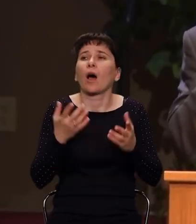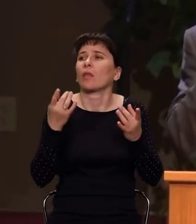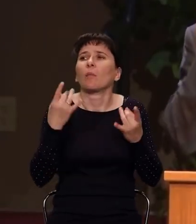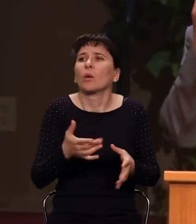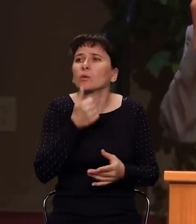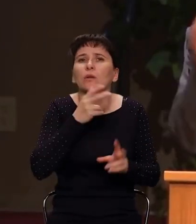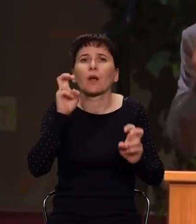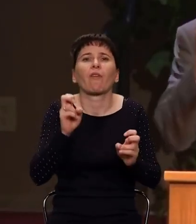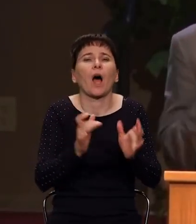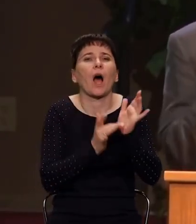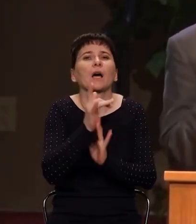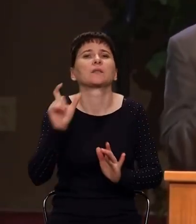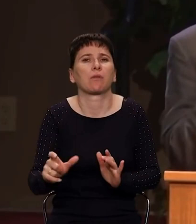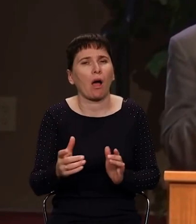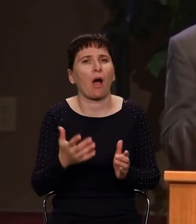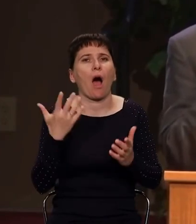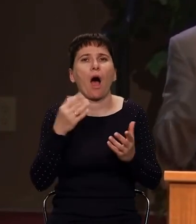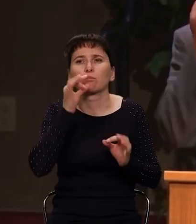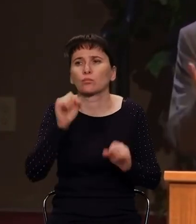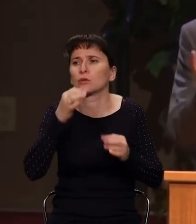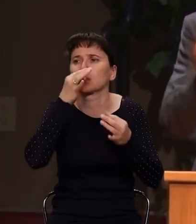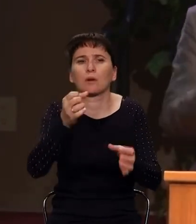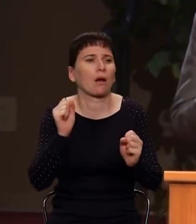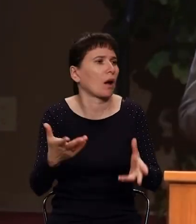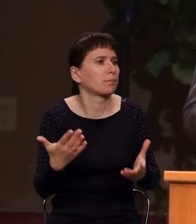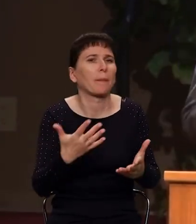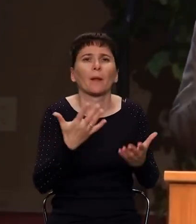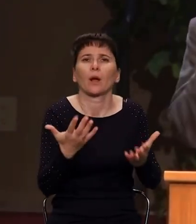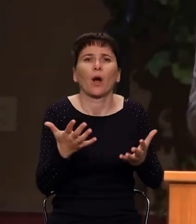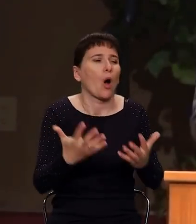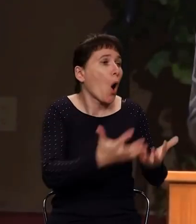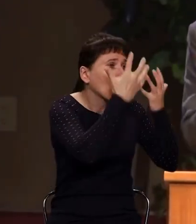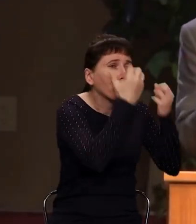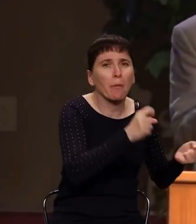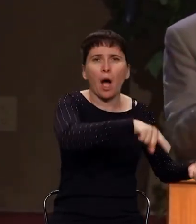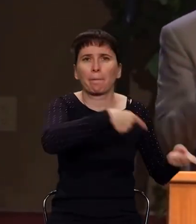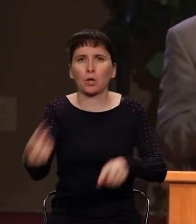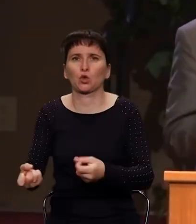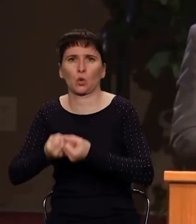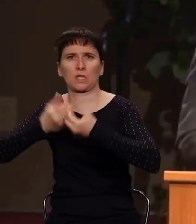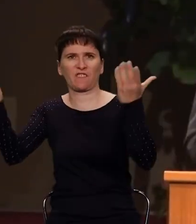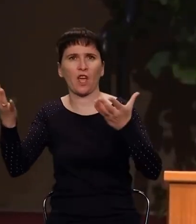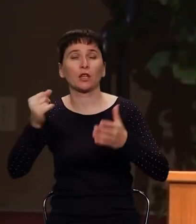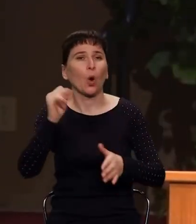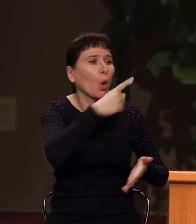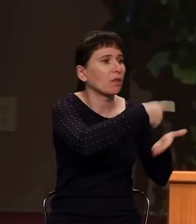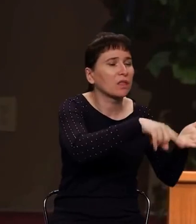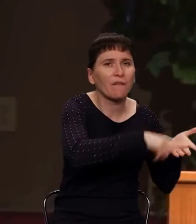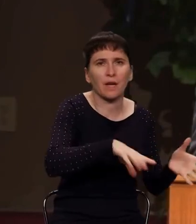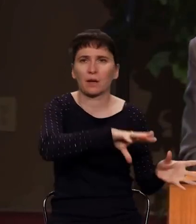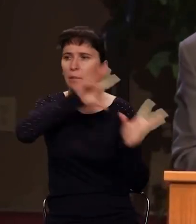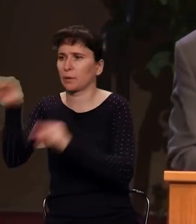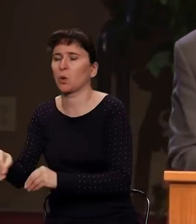приходить от тьмы к свету, от неверия к вере, от дьявола его власти к Богу. Вот там